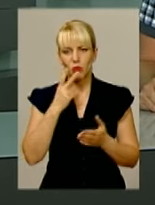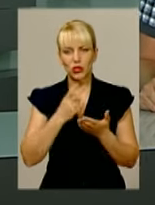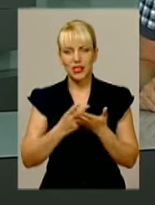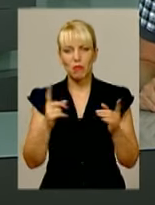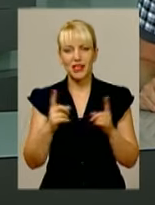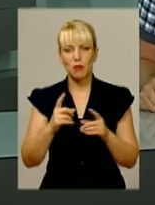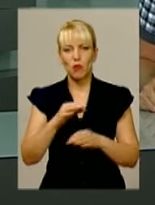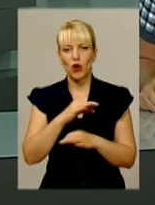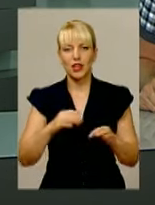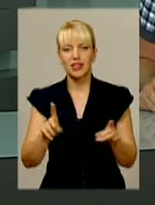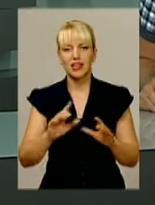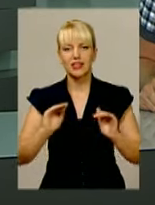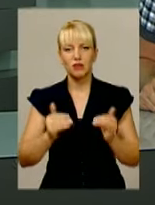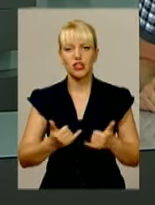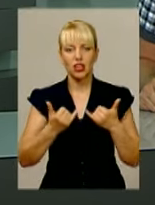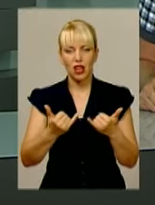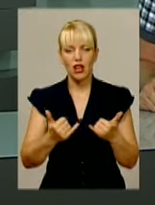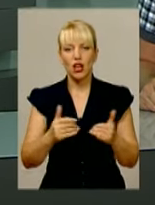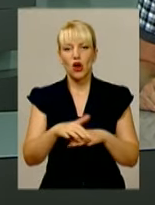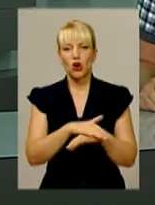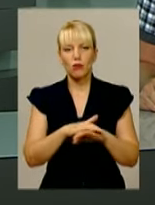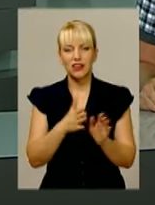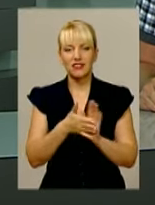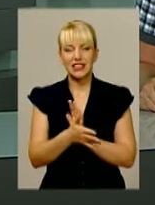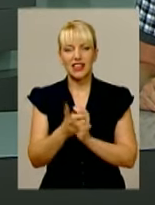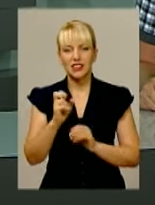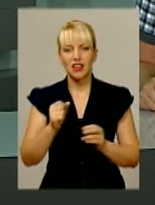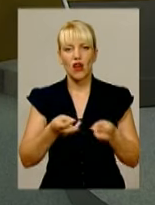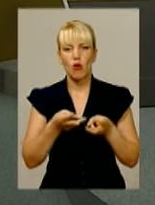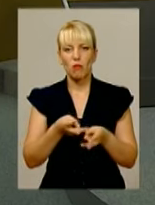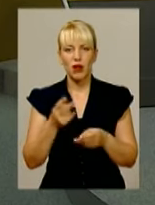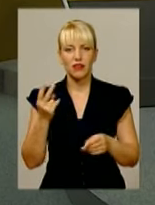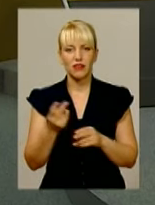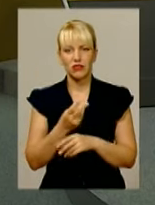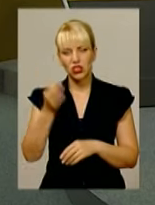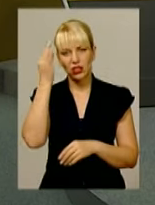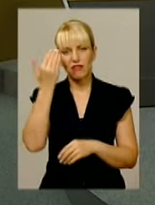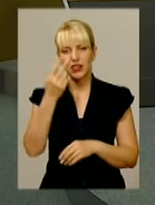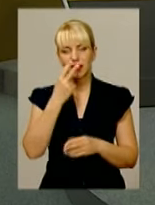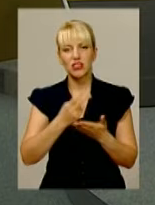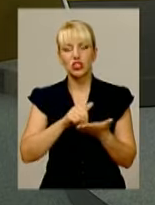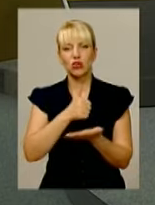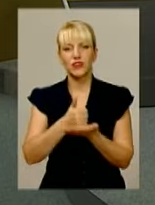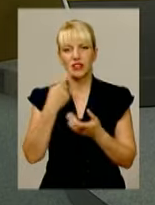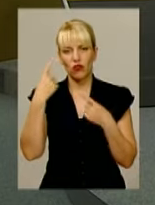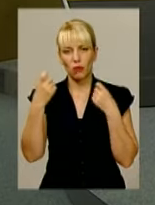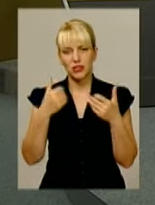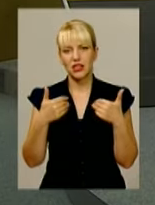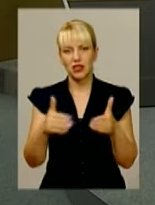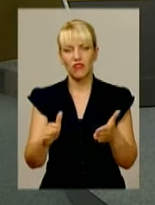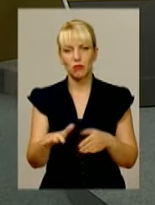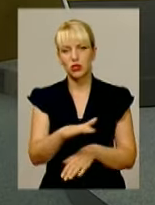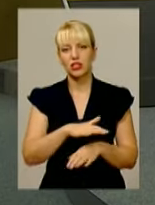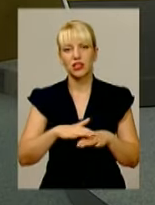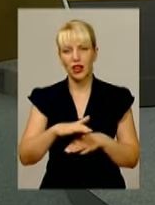Проекти, які зменшили для громад витрати на опалення вдвічі. Нагадаю, ви дивитеся головний інформаційний випуск